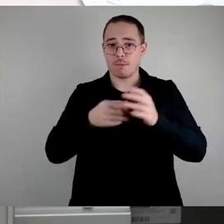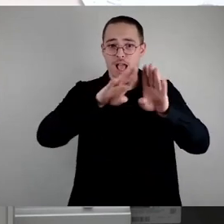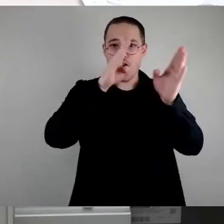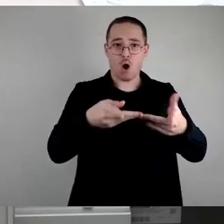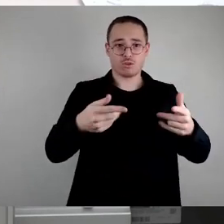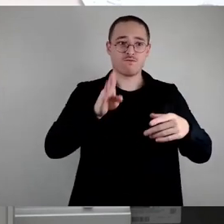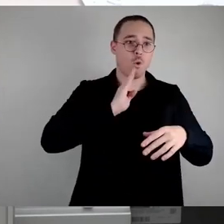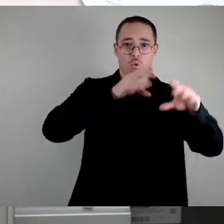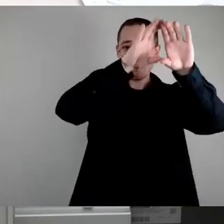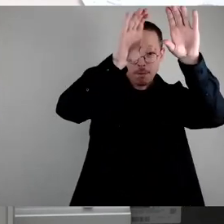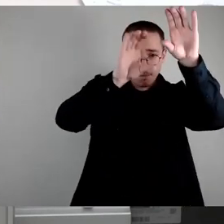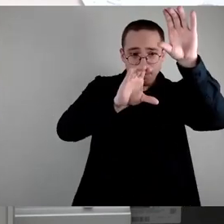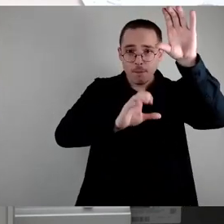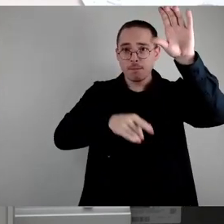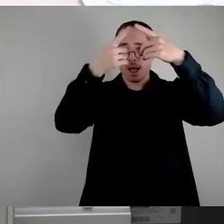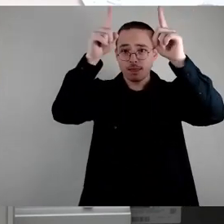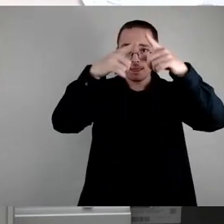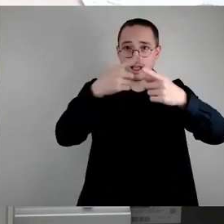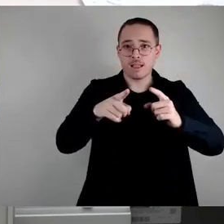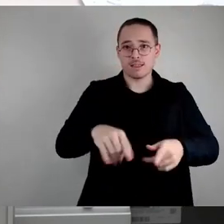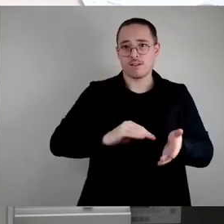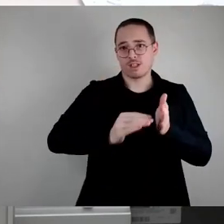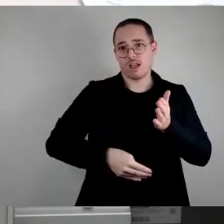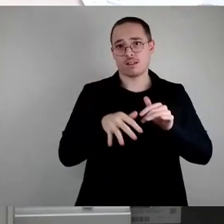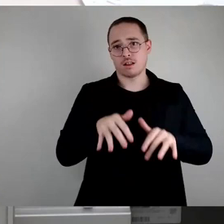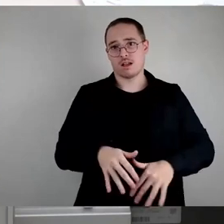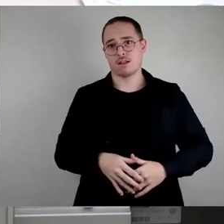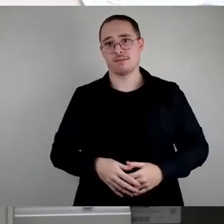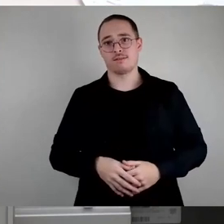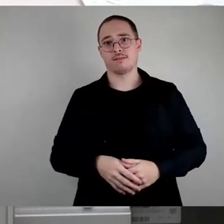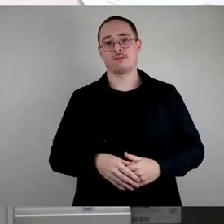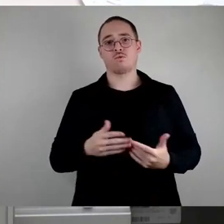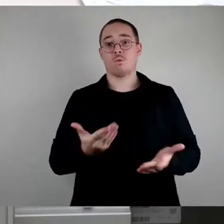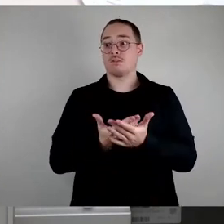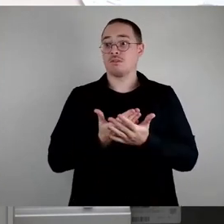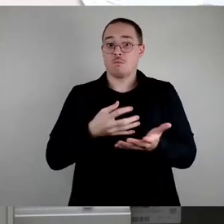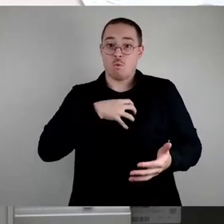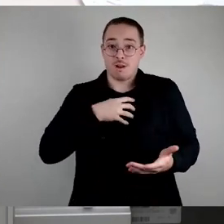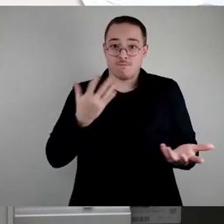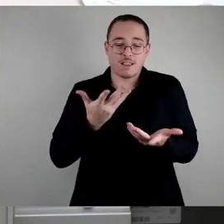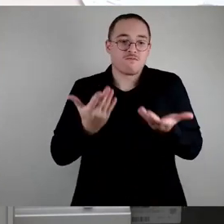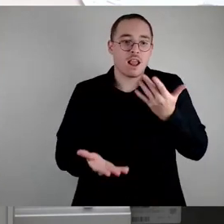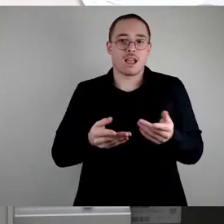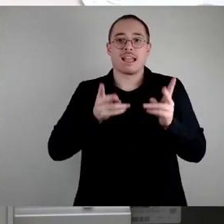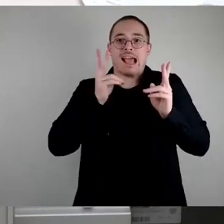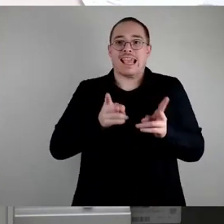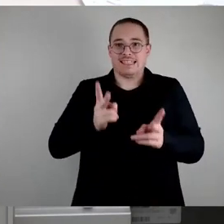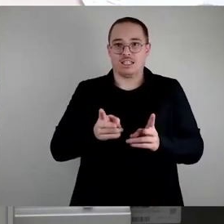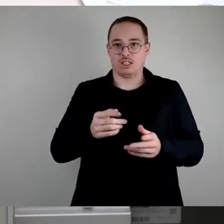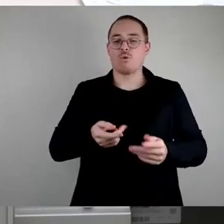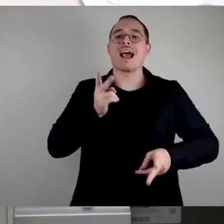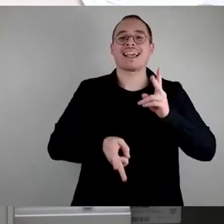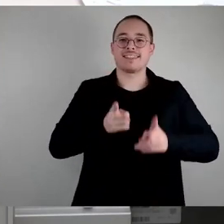Das heißt, überall, wo wir Beratungen machen, haben wir im Prinzip das Problem, dass es rechtliche Probleme gibt und in die kann so ein Mieterbeirat nicht eingreifen.